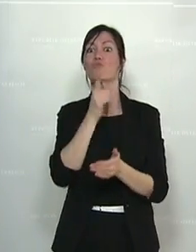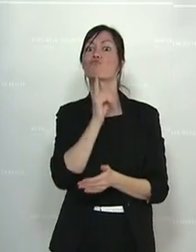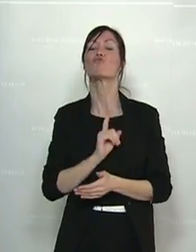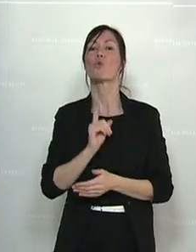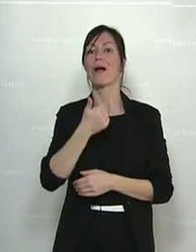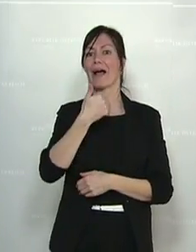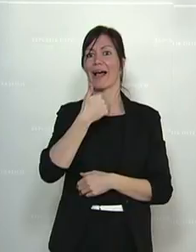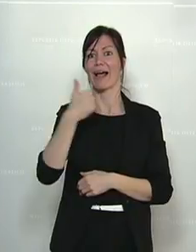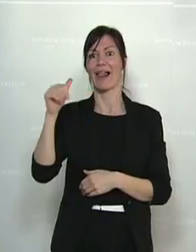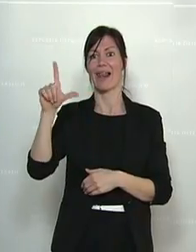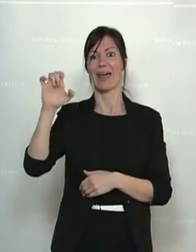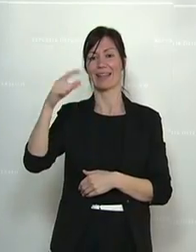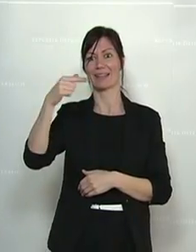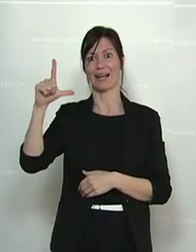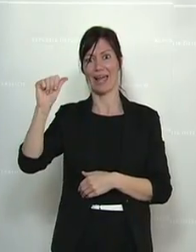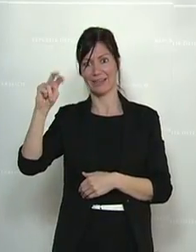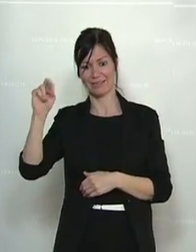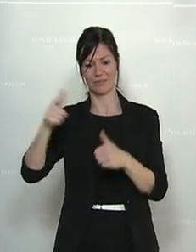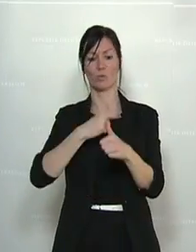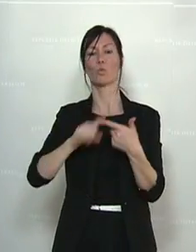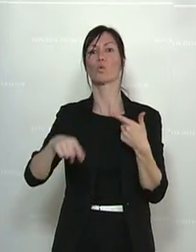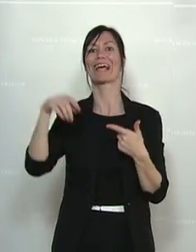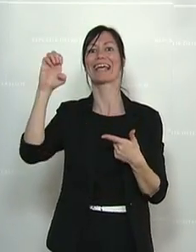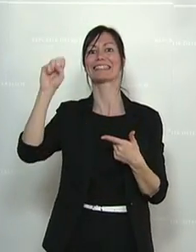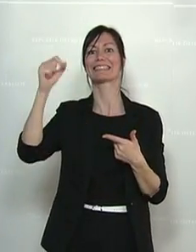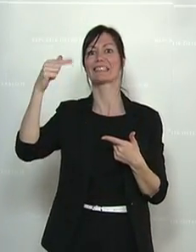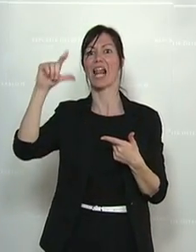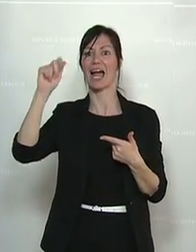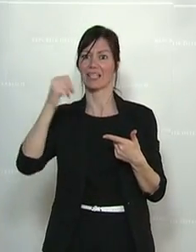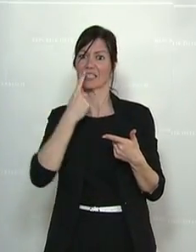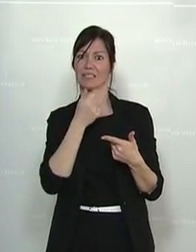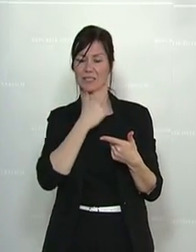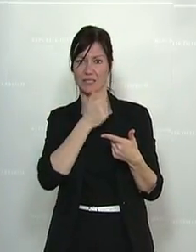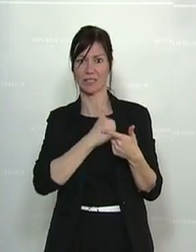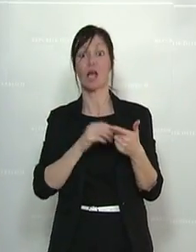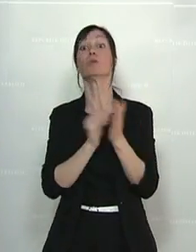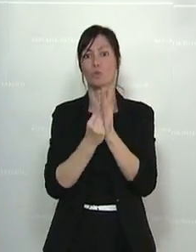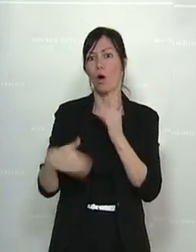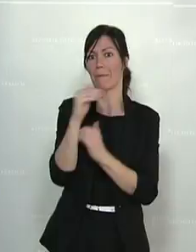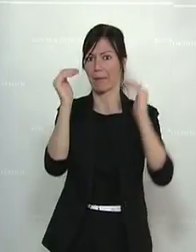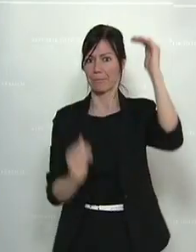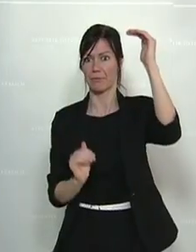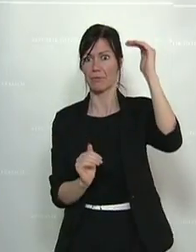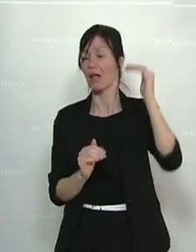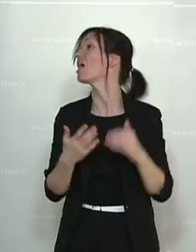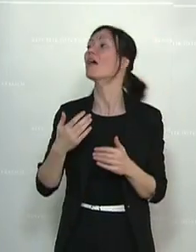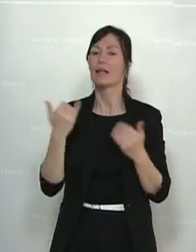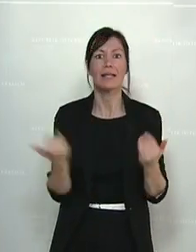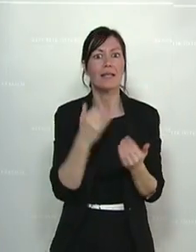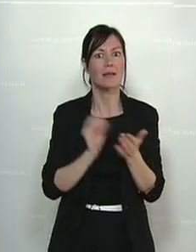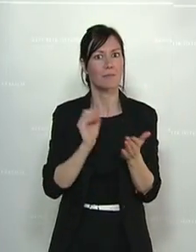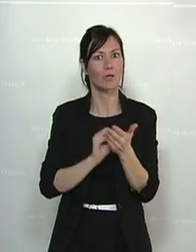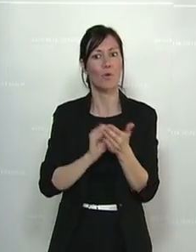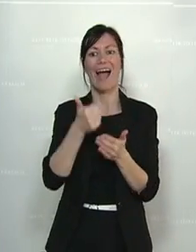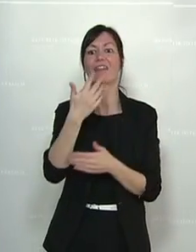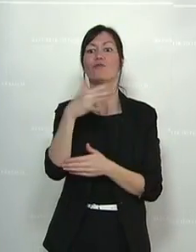haben im Lohn. Das heißt, Frauen verdienen, wenn sie Vollzeit beschäftigt sind, noch einmal durchschnittlich um ein Fünftel weniger als Männer. Und